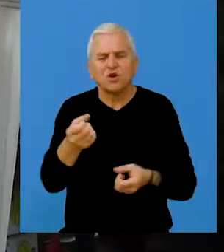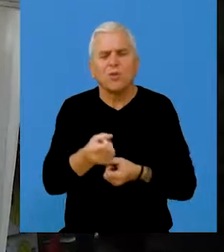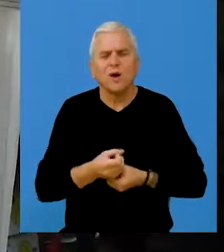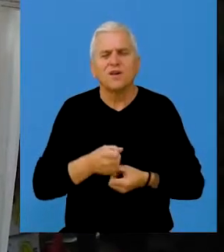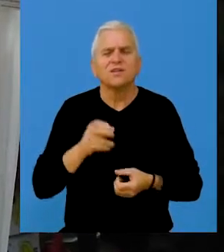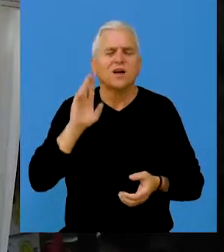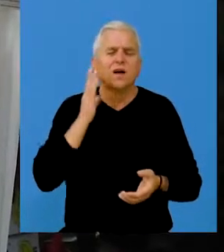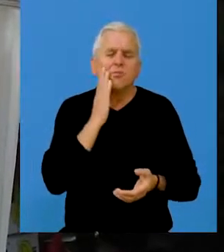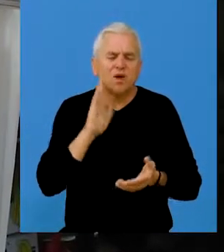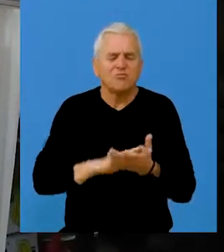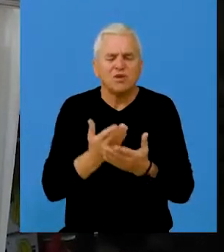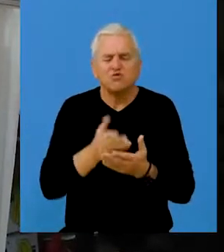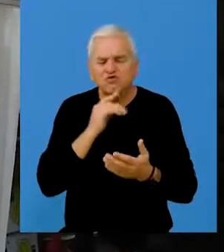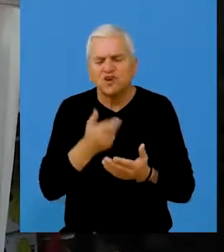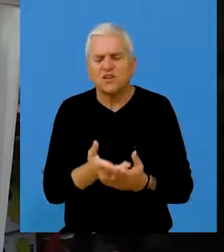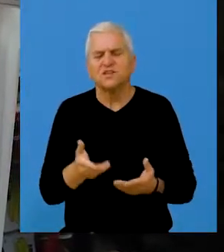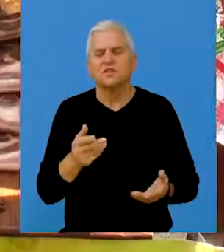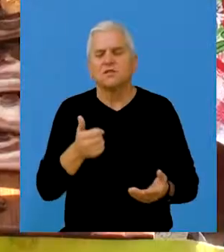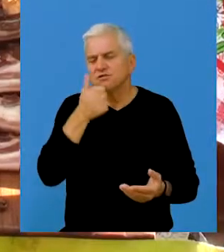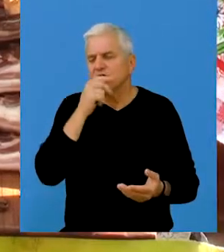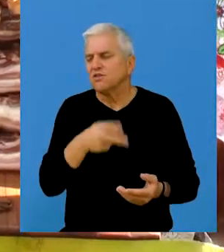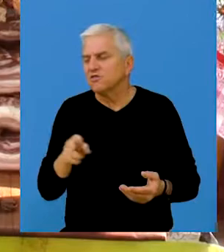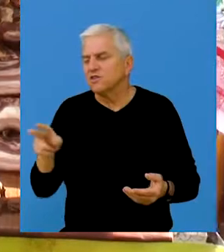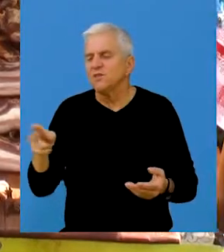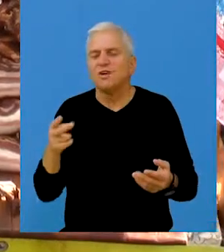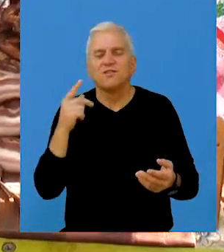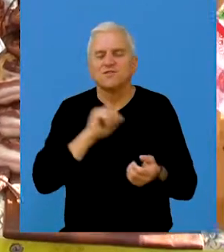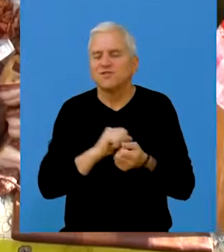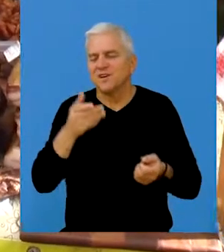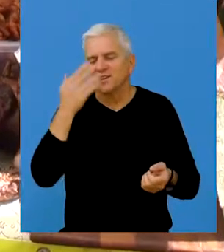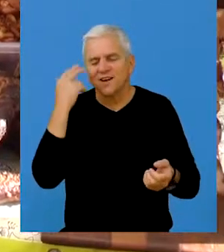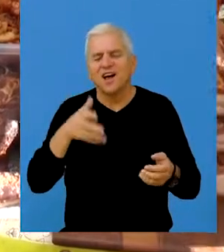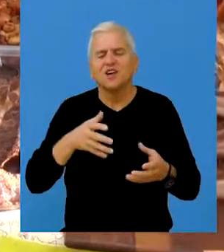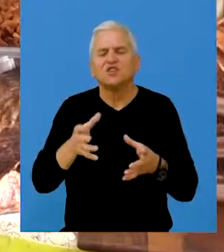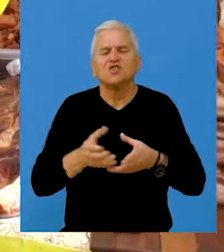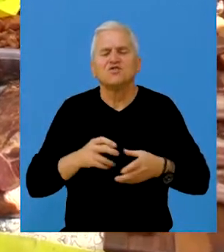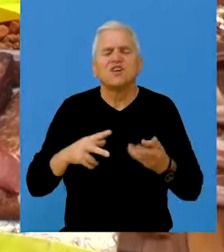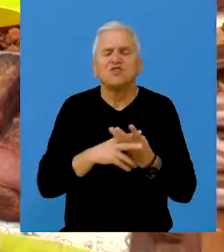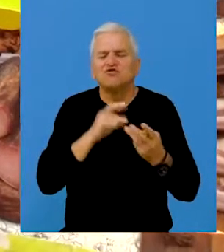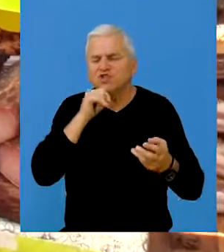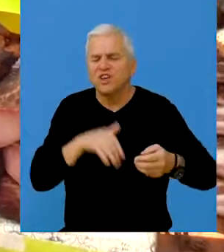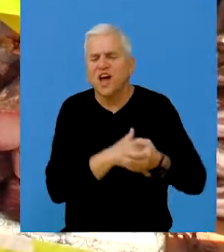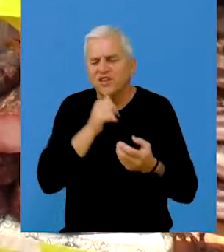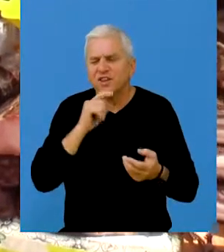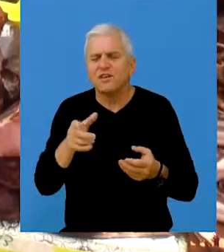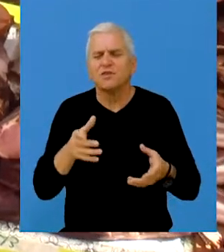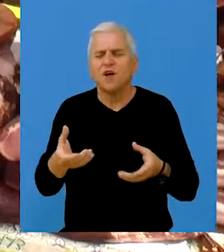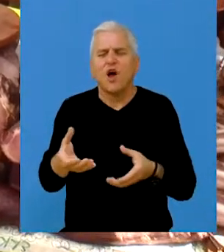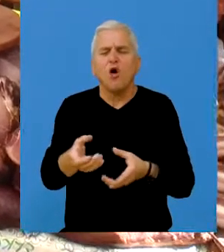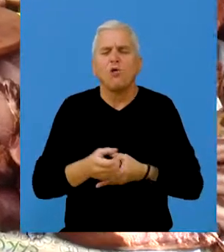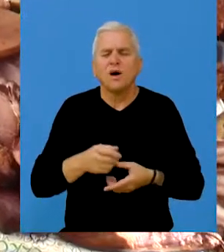kobasica, pečenica, šta još tu imam, već ni ne znam, švargla, džigernjača,